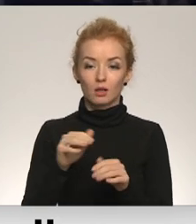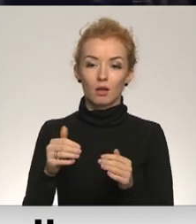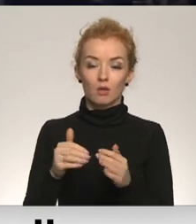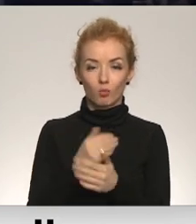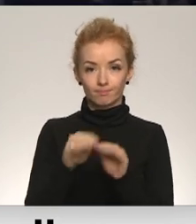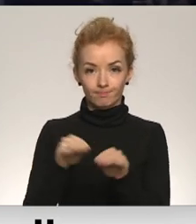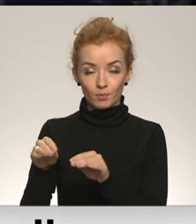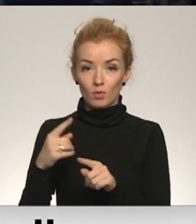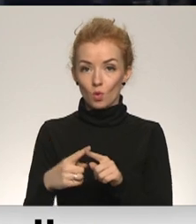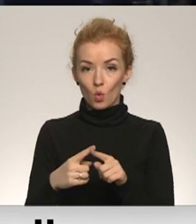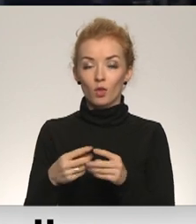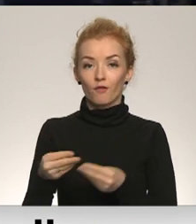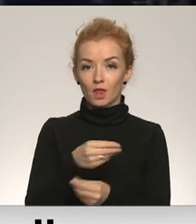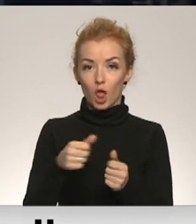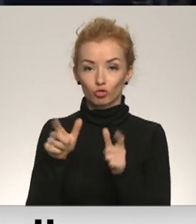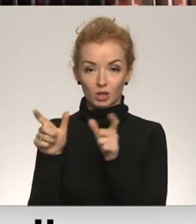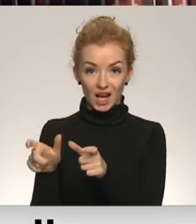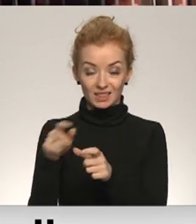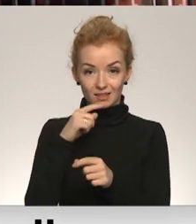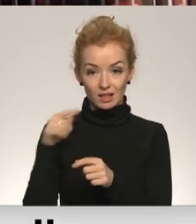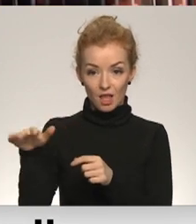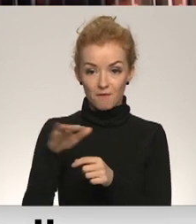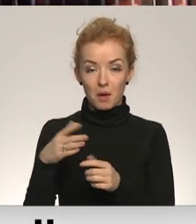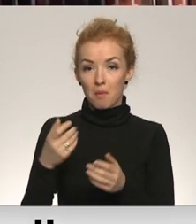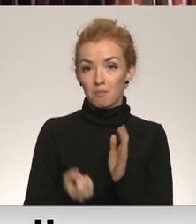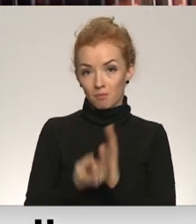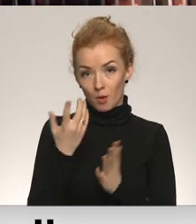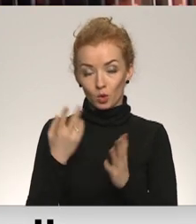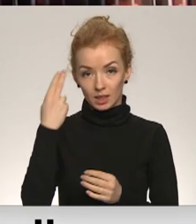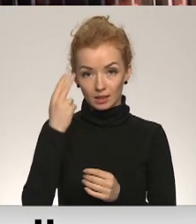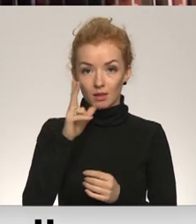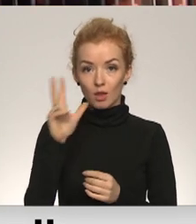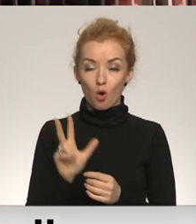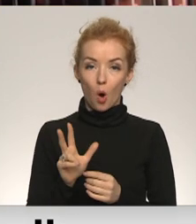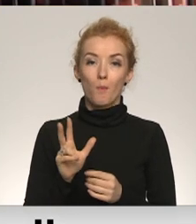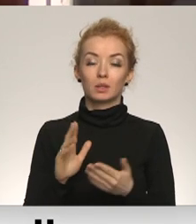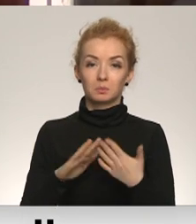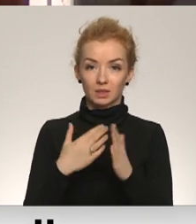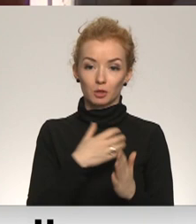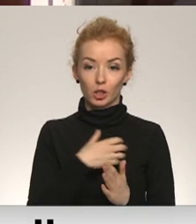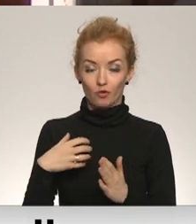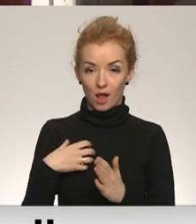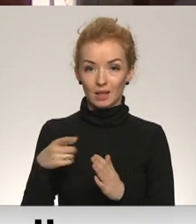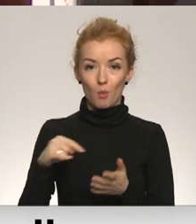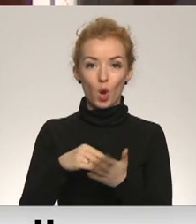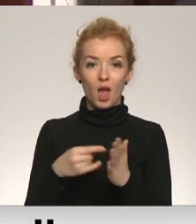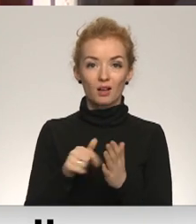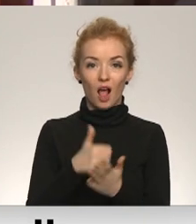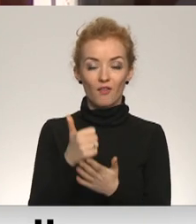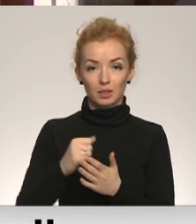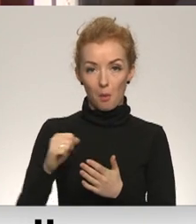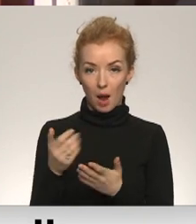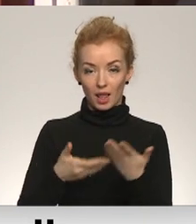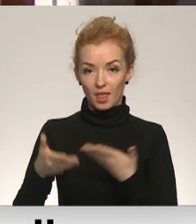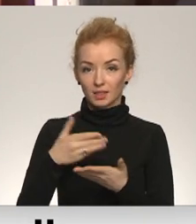Ņemot vairāk finanšu sankcijas Krievijai, pastāv risks, kā Daugavpils pilsētas pašvaldība, kas ir projekta vadošais partneris,